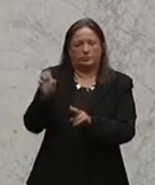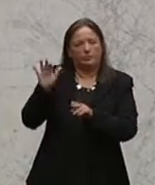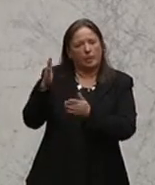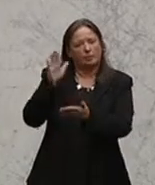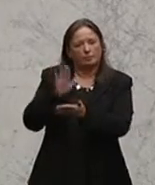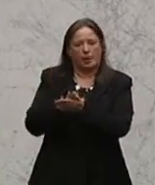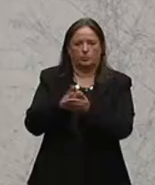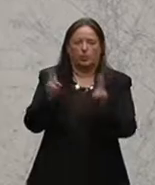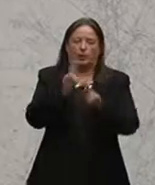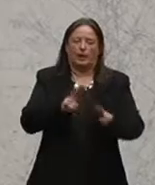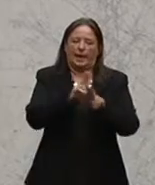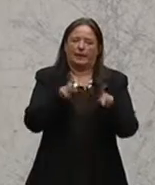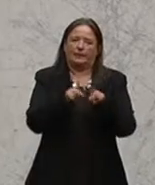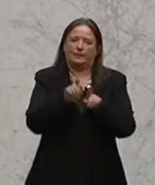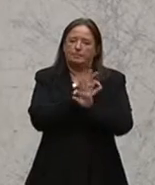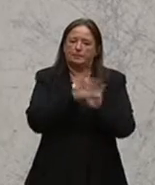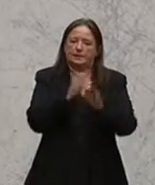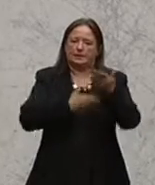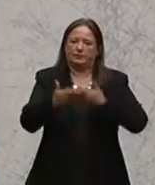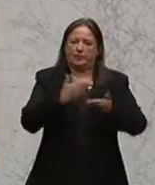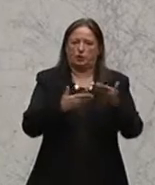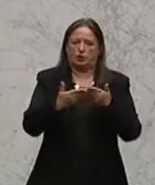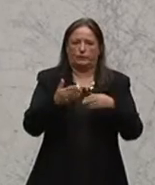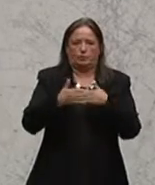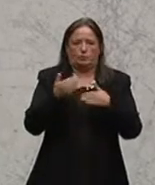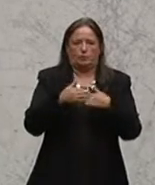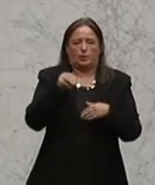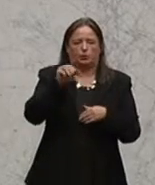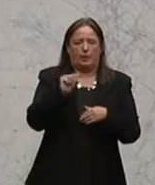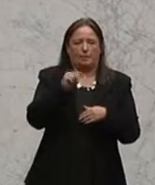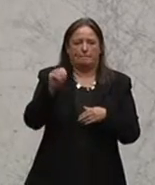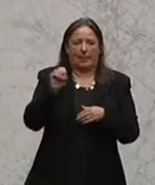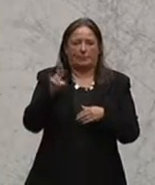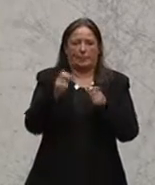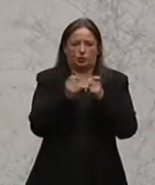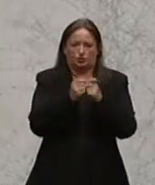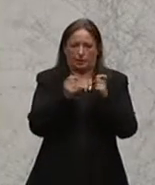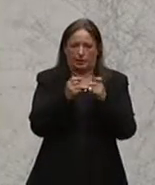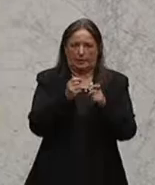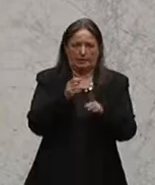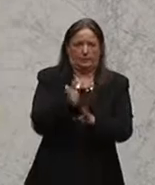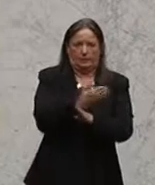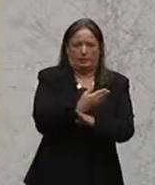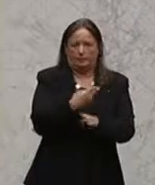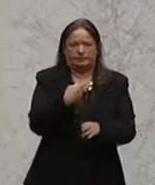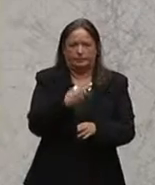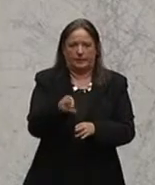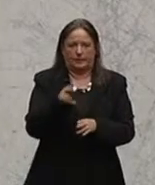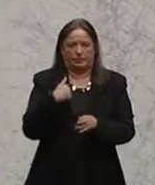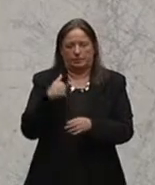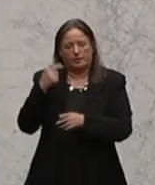nimmt. Daher verzichten wir auch nicht auf das Gymnasium. Ich halte es für unverantwortlich, dass